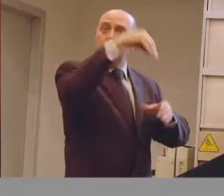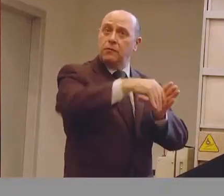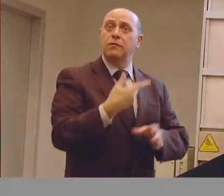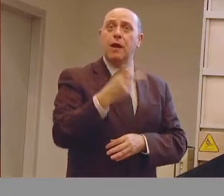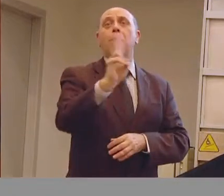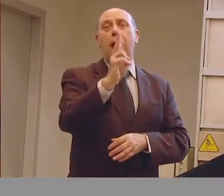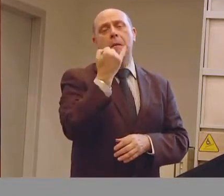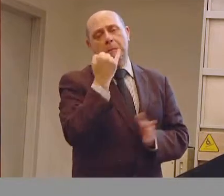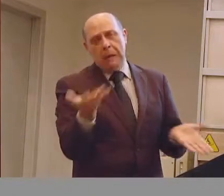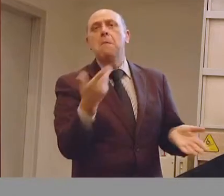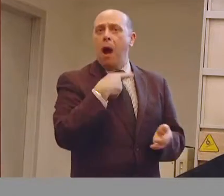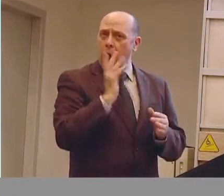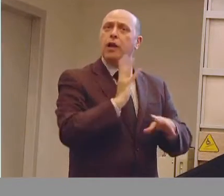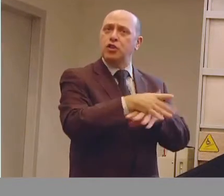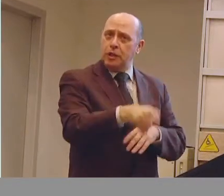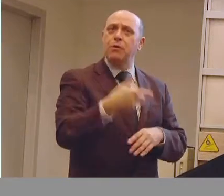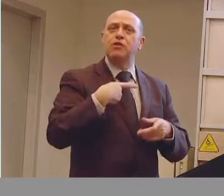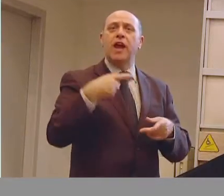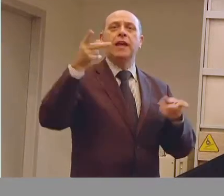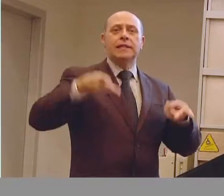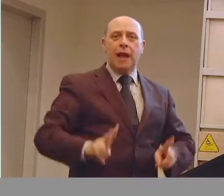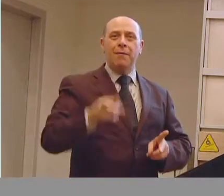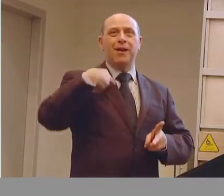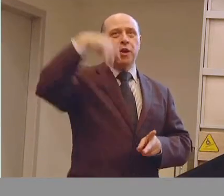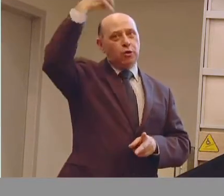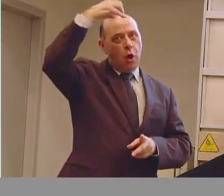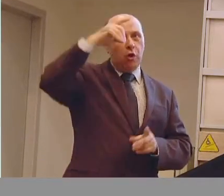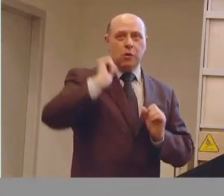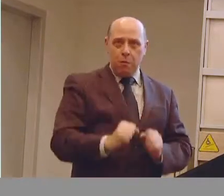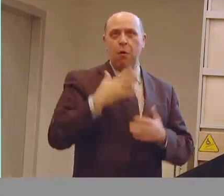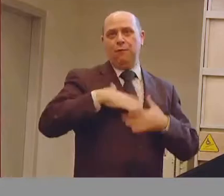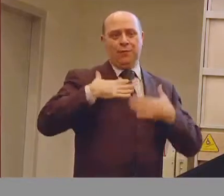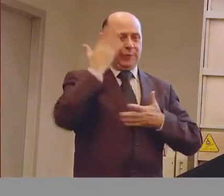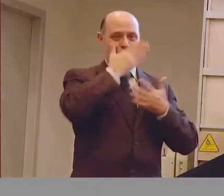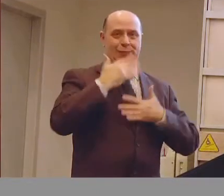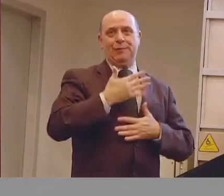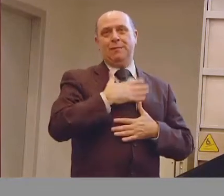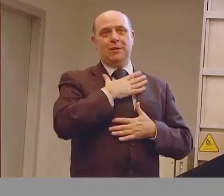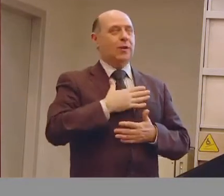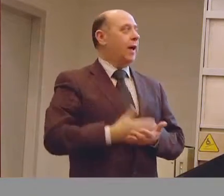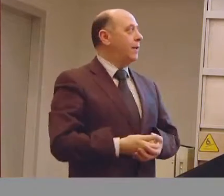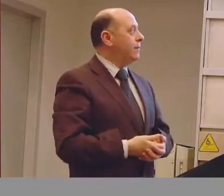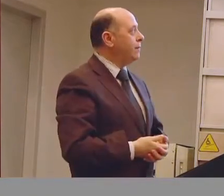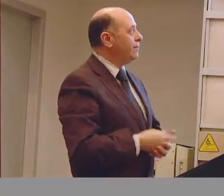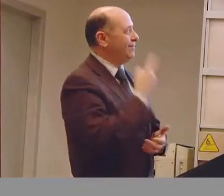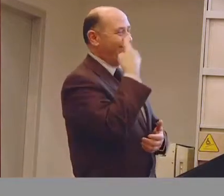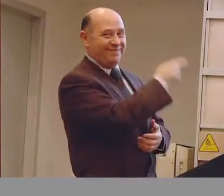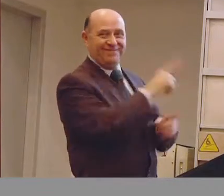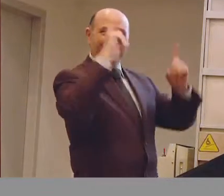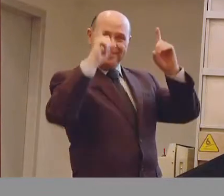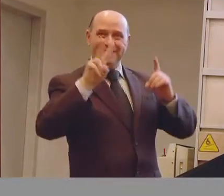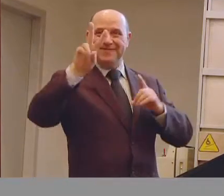per quanto piccolo è accessibile con uno sgabbello doccia dove la persona può seguire la propria igiene personale, la foto di